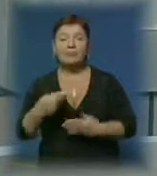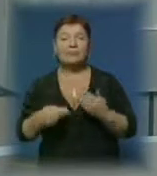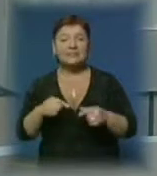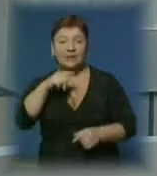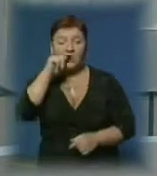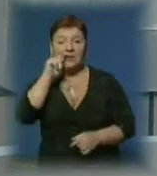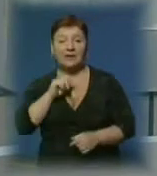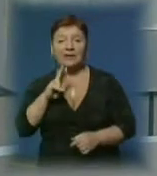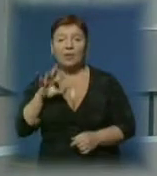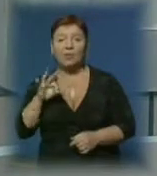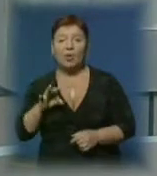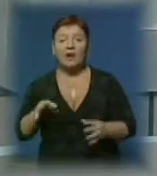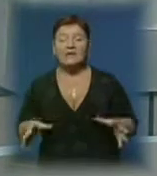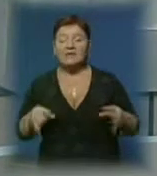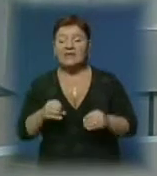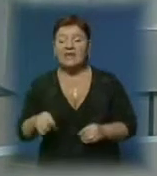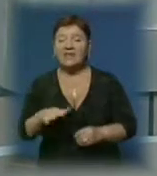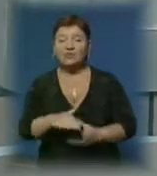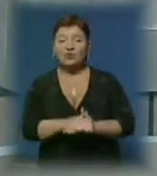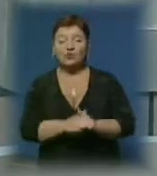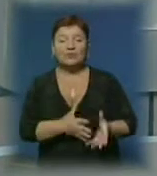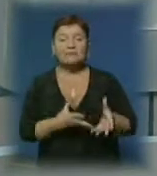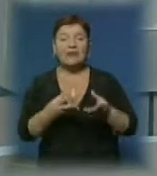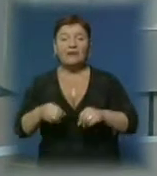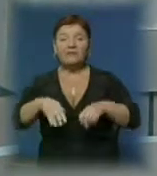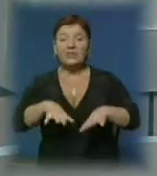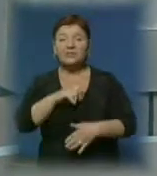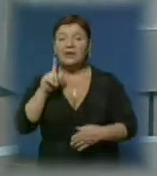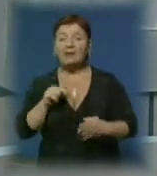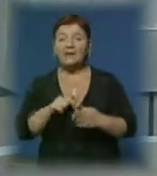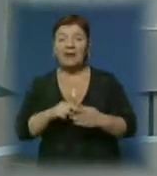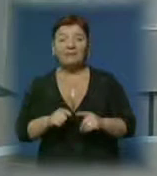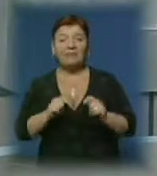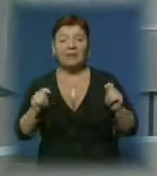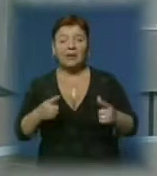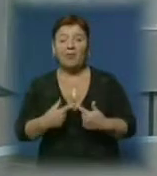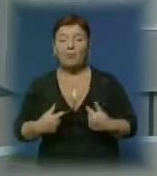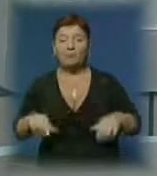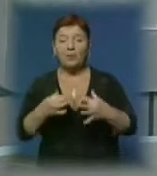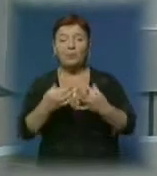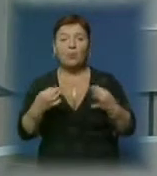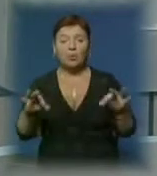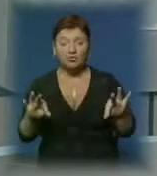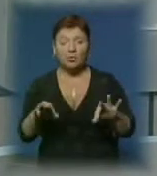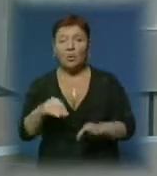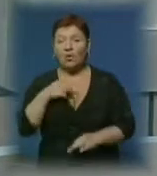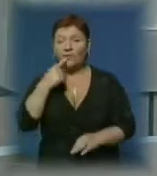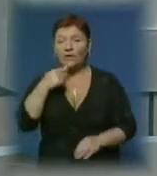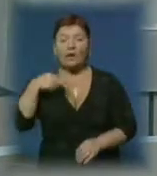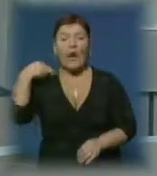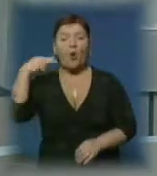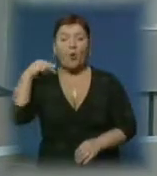Україної угоди про асоціацію з Євросоюзом сприятиме вирішенню питань щодо відкриття пунктів пропуску, переконана пані консул.